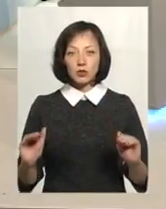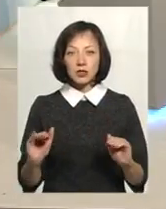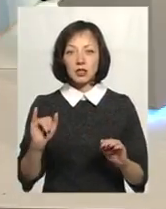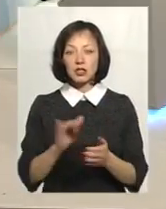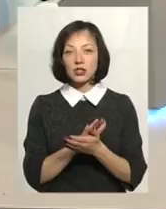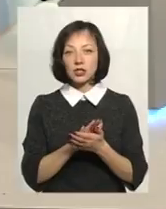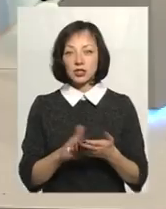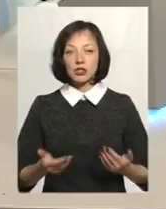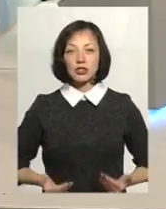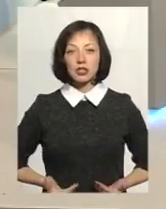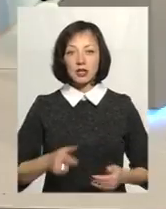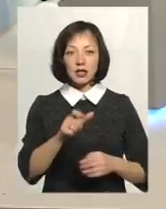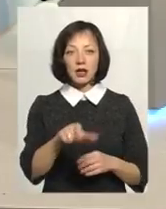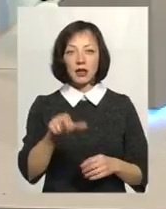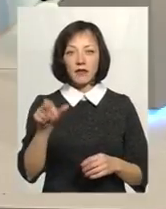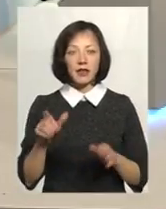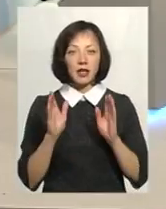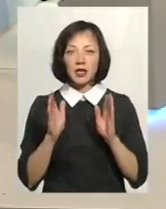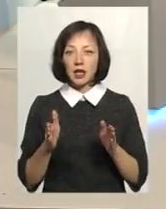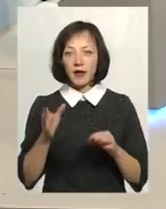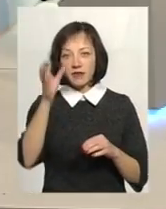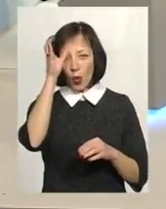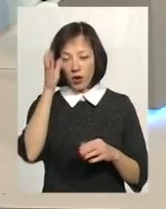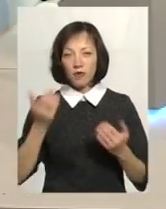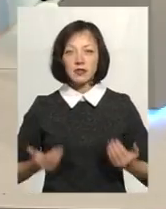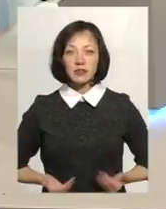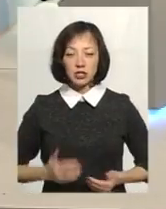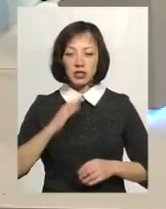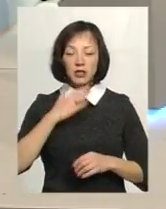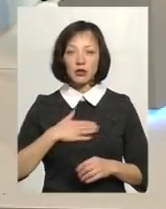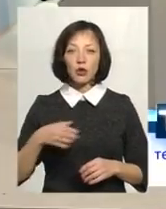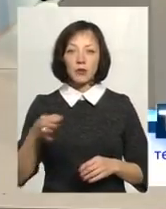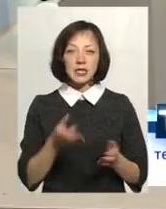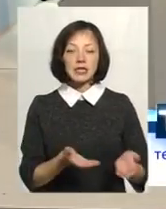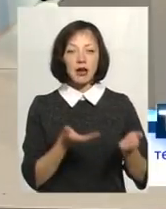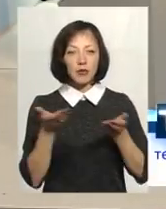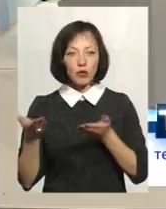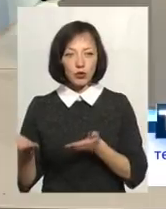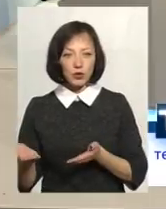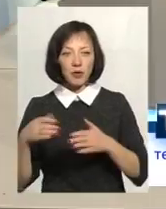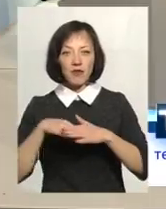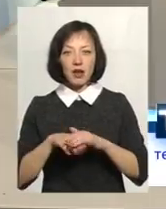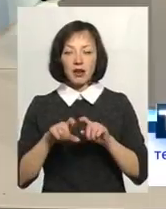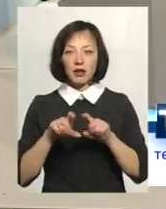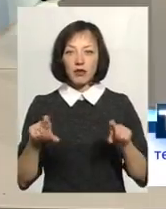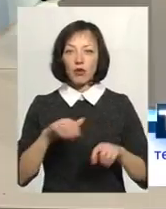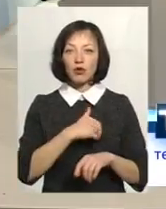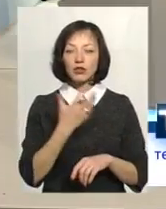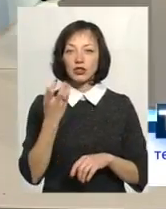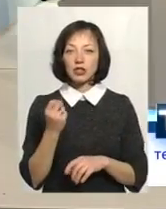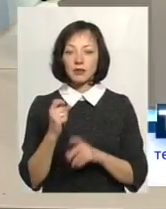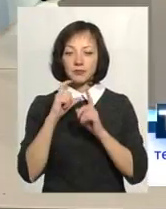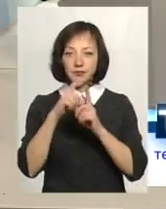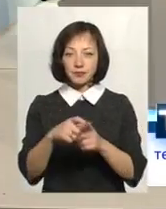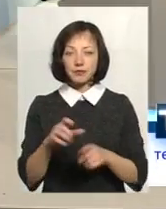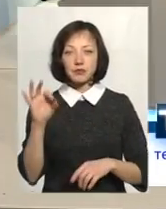чисто жителів, не тільки науковців, а й жителів нашої Хмельницької області, ми запрошуємо в архів. Хочу добре ще слово сказати